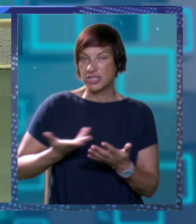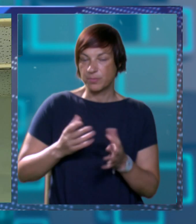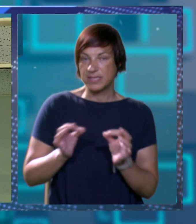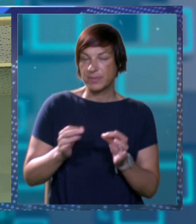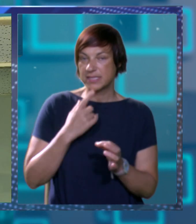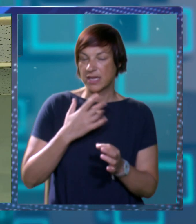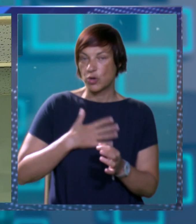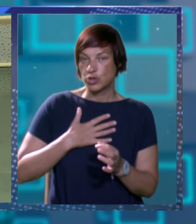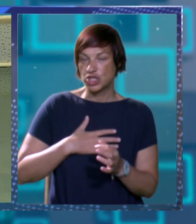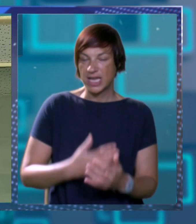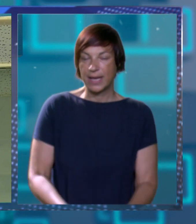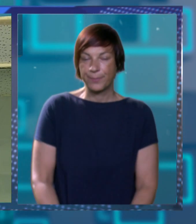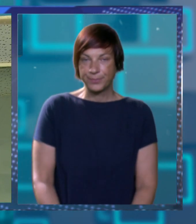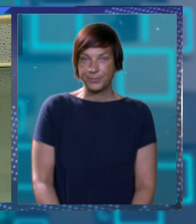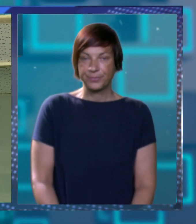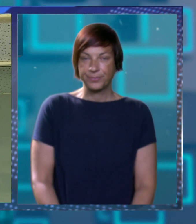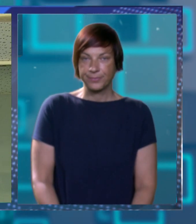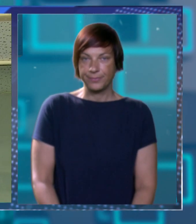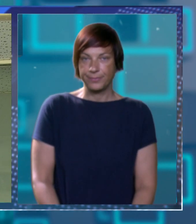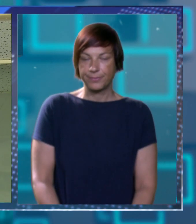dobiju specializaciju od interesa.